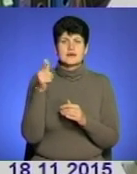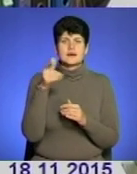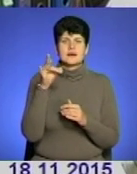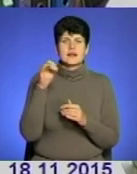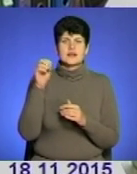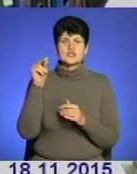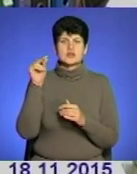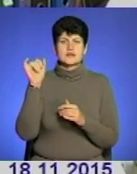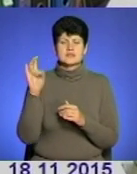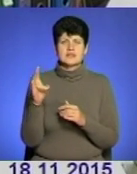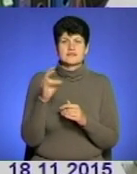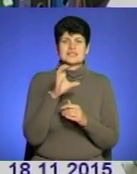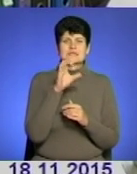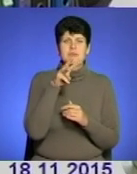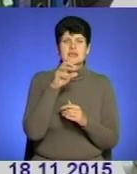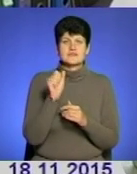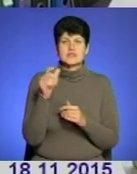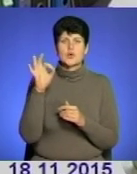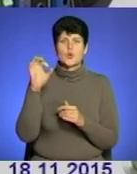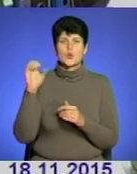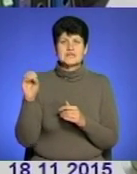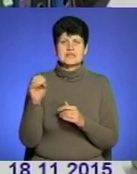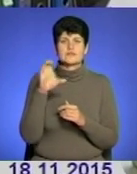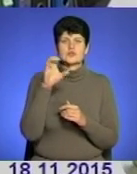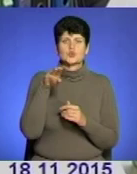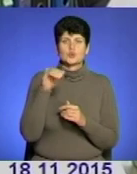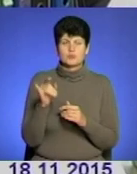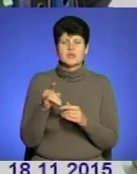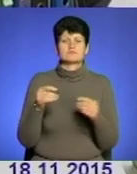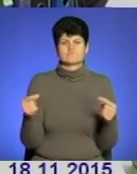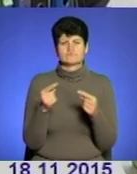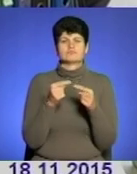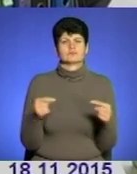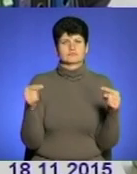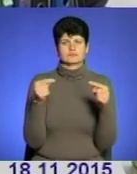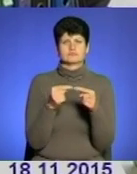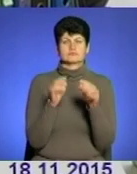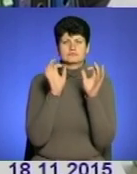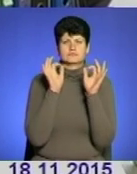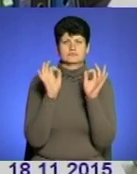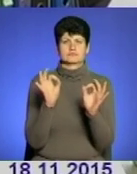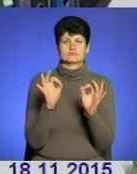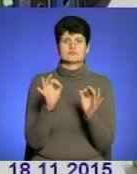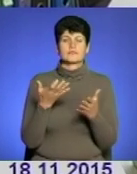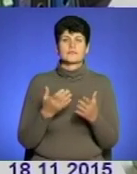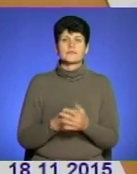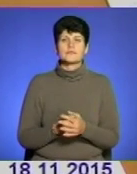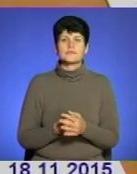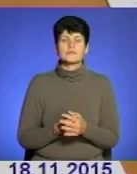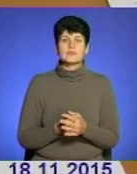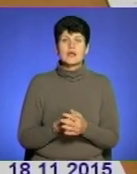Сміківцях, Острові та Ступках вода відповідала вимогам діючого санітарного законодавства як так.